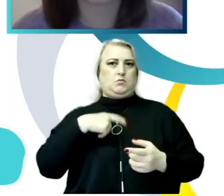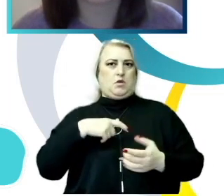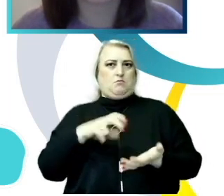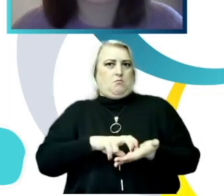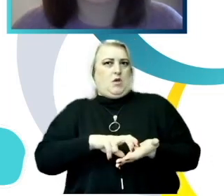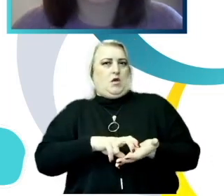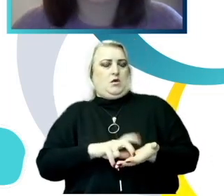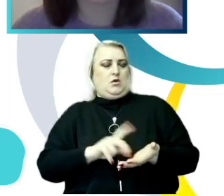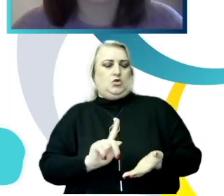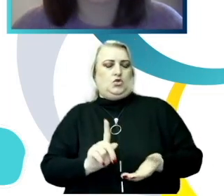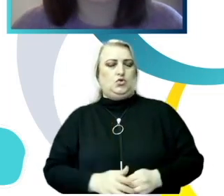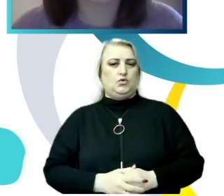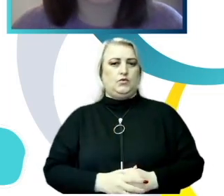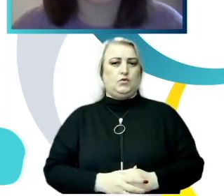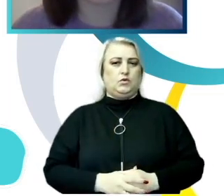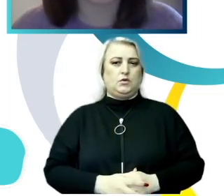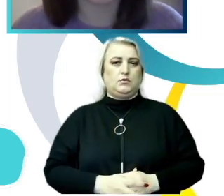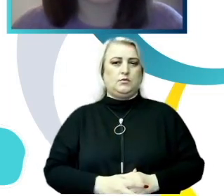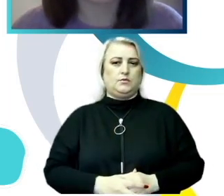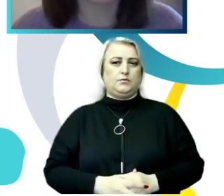membriilor comunității educaționale.